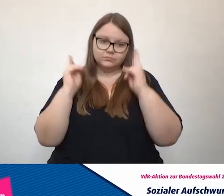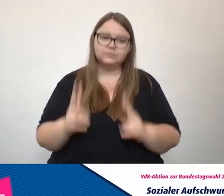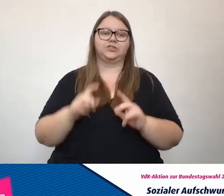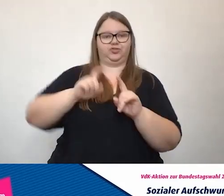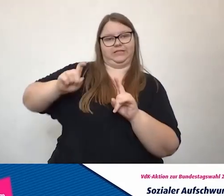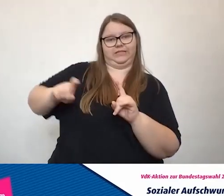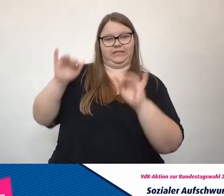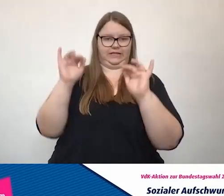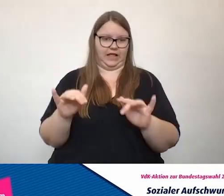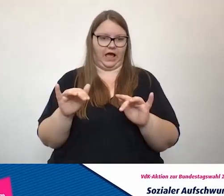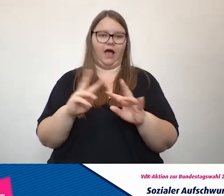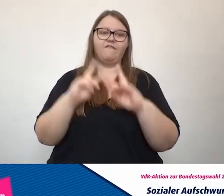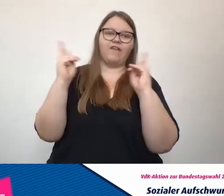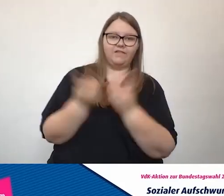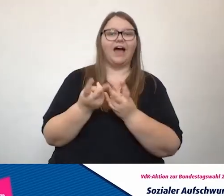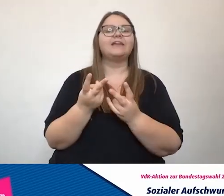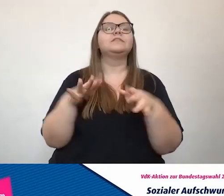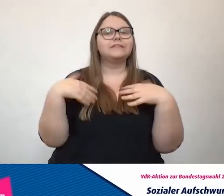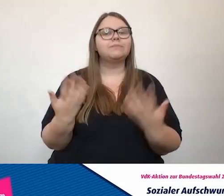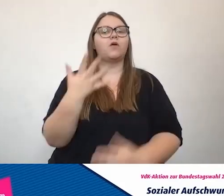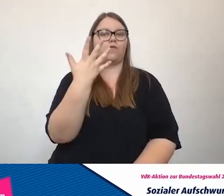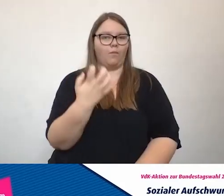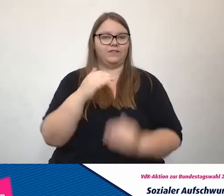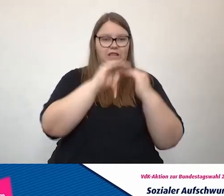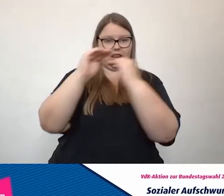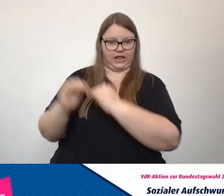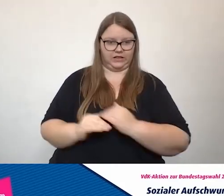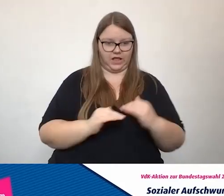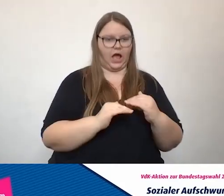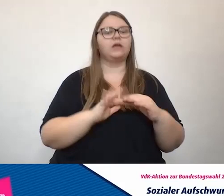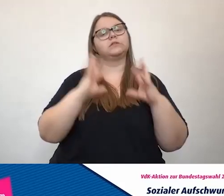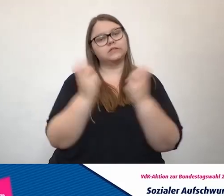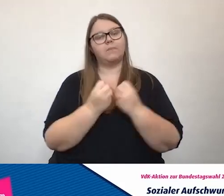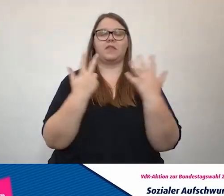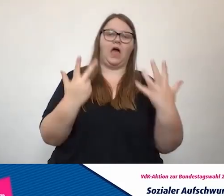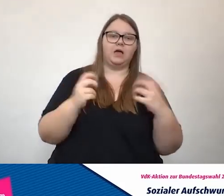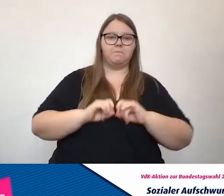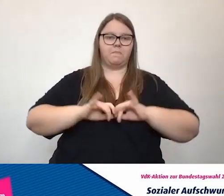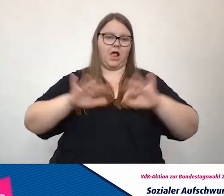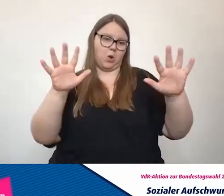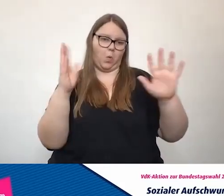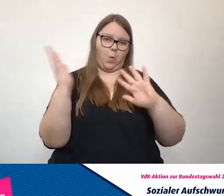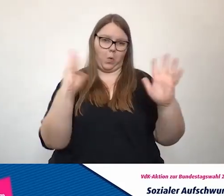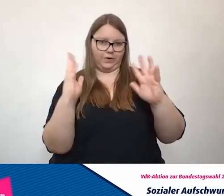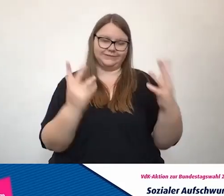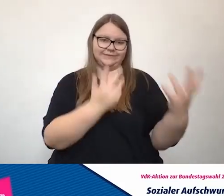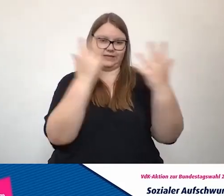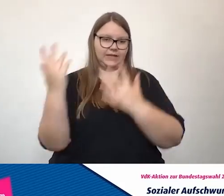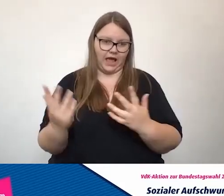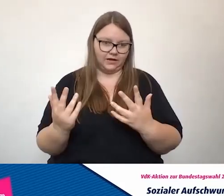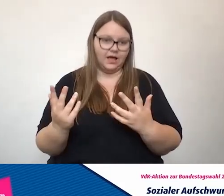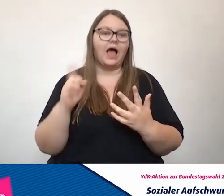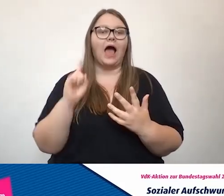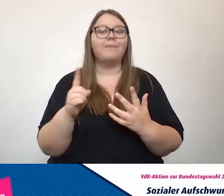weltweit. Wir sind ja in 50 Ländern mittlerweile gewesen. Und es sind dann acht Millionen in den letzten zehn Jahren. Aber Dialog im Dunkeln gibt es seit